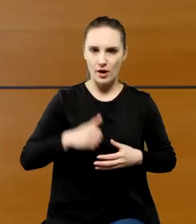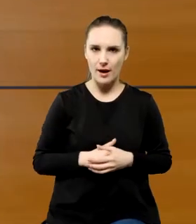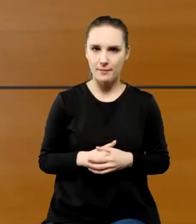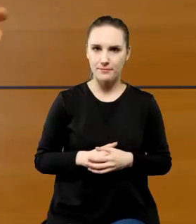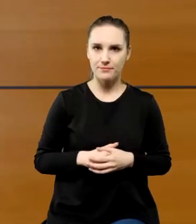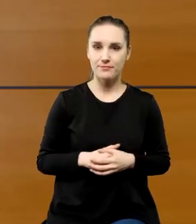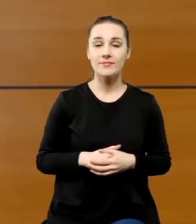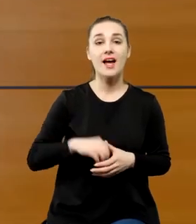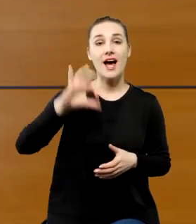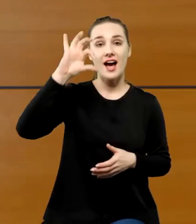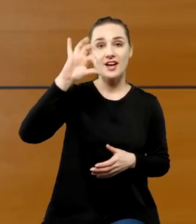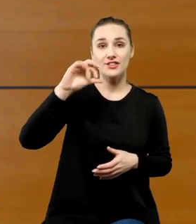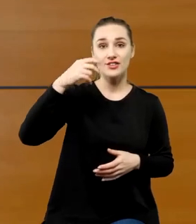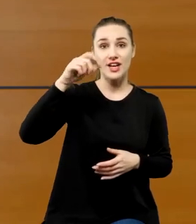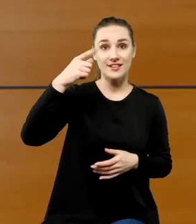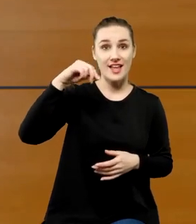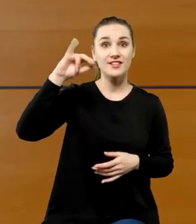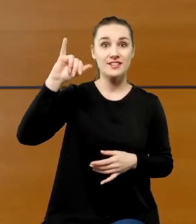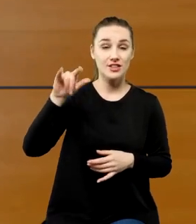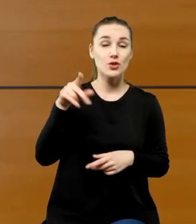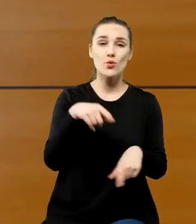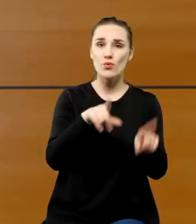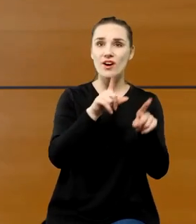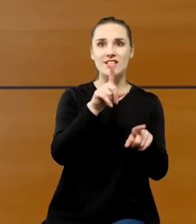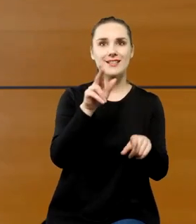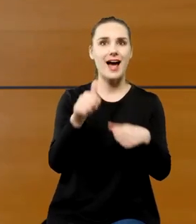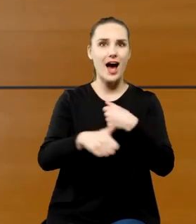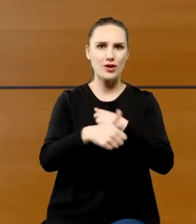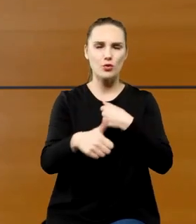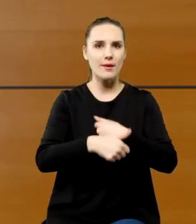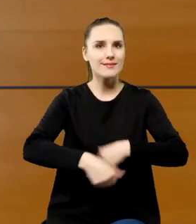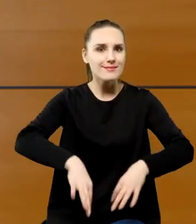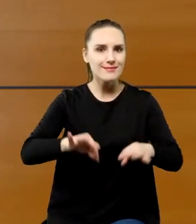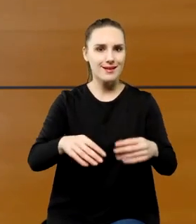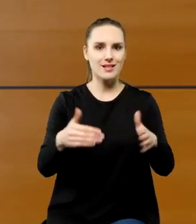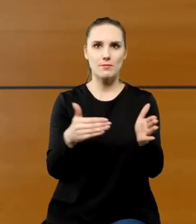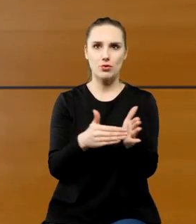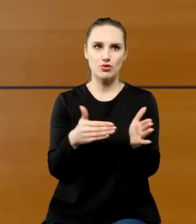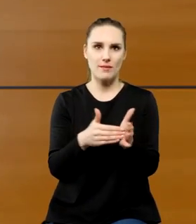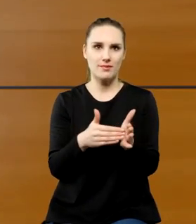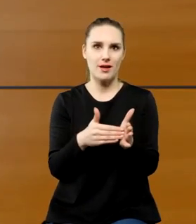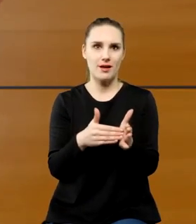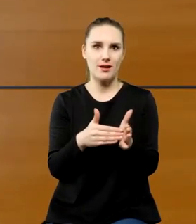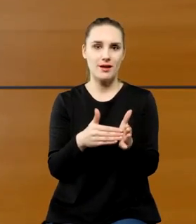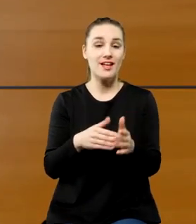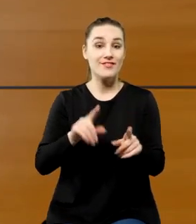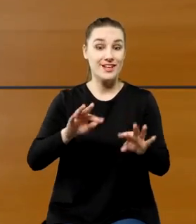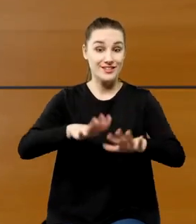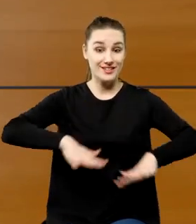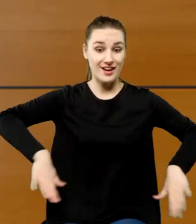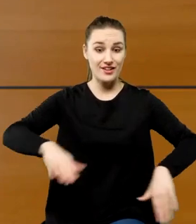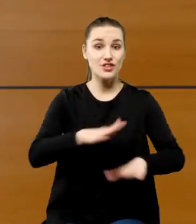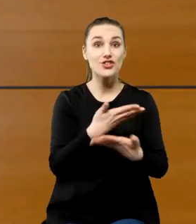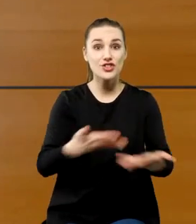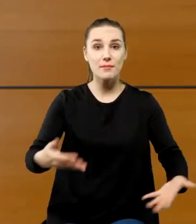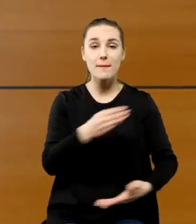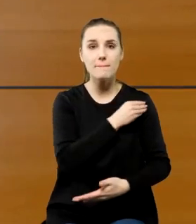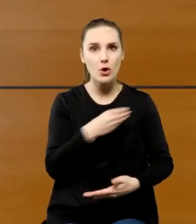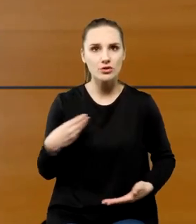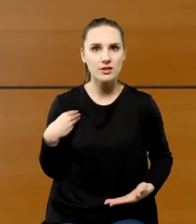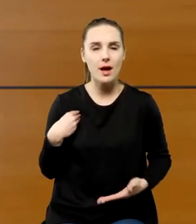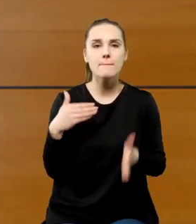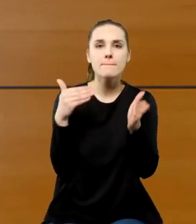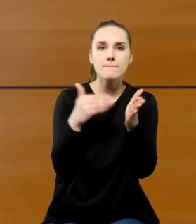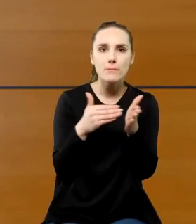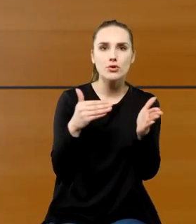według Śniadeckiego potrzebne do tego, żeby już tutaj, na ziemiach polskich odbudować